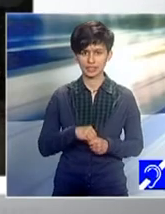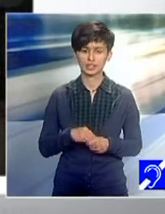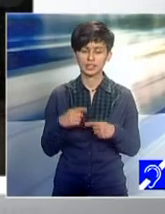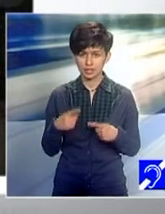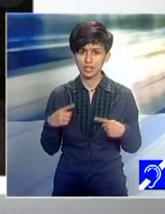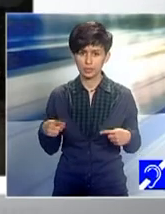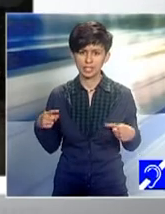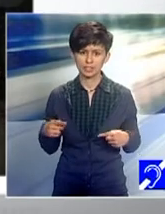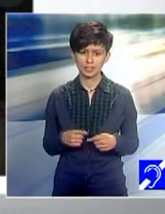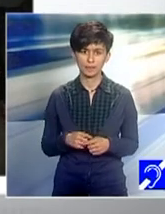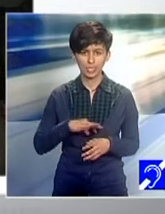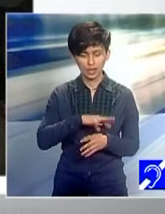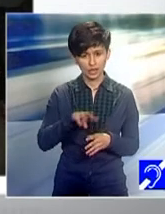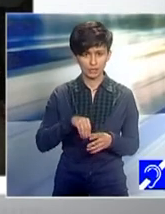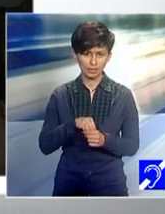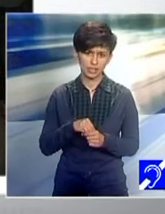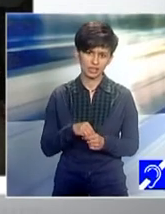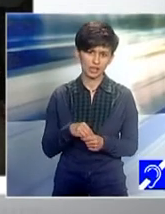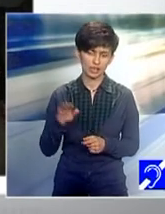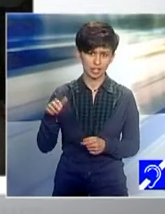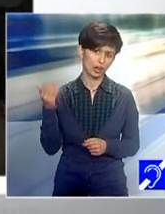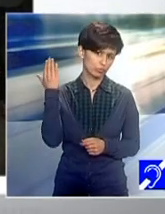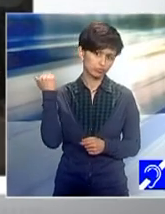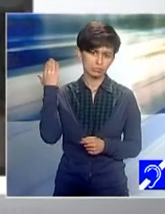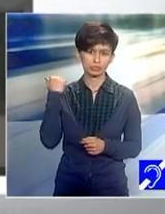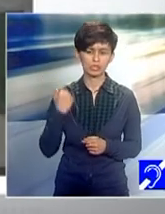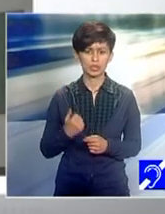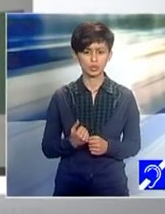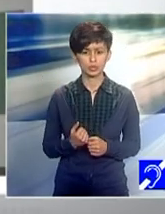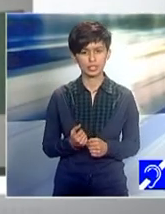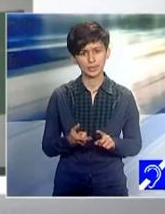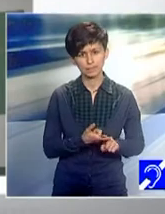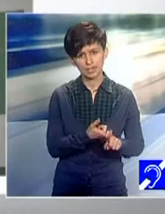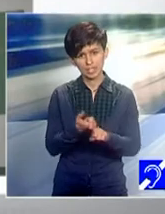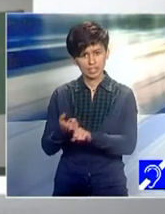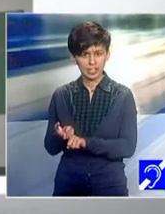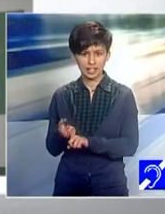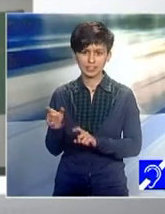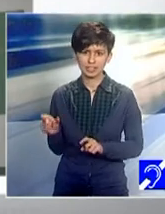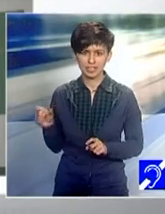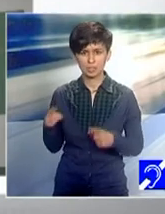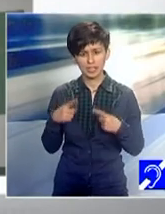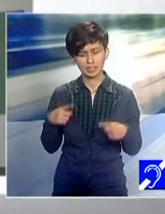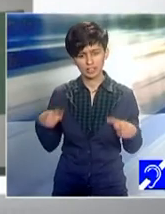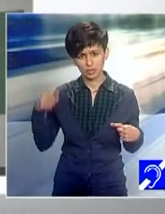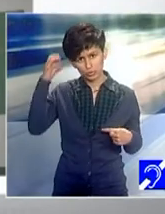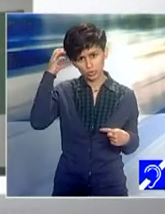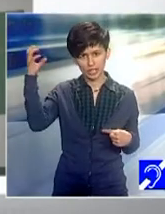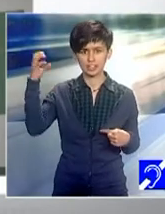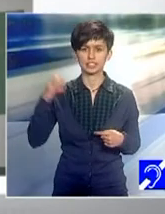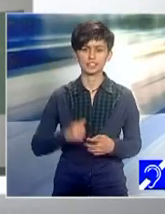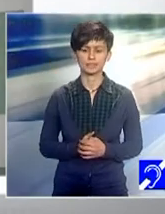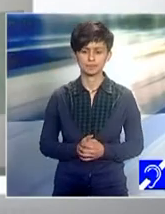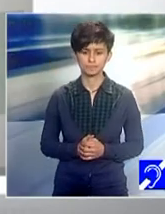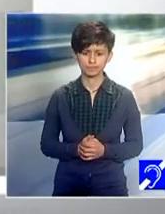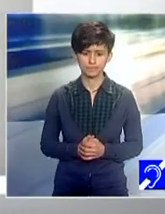din familii cu un trecut care se încadrează în tema asta interculturalității și atunci,